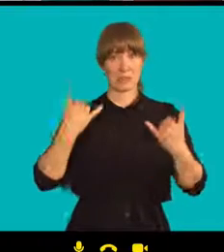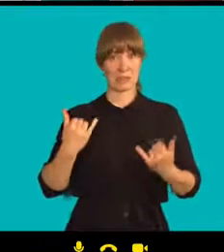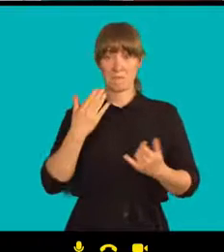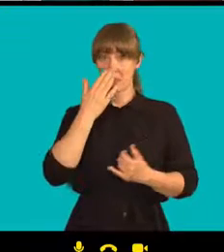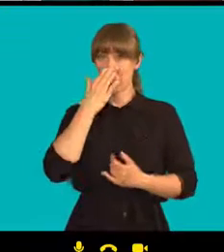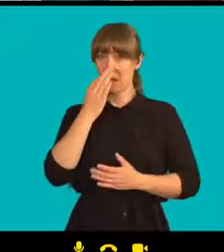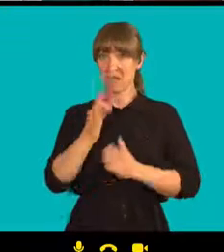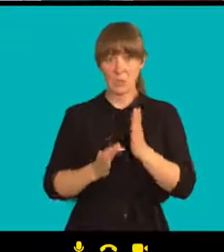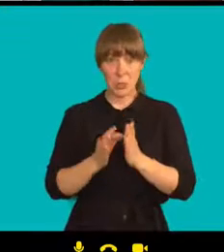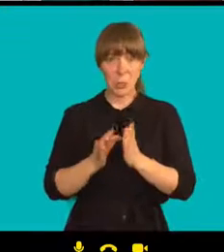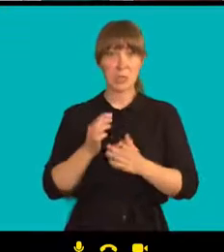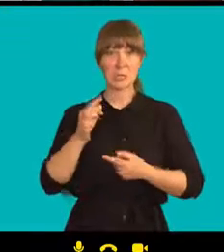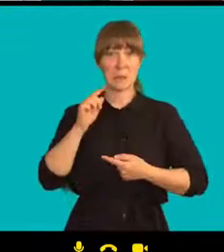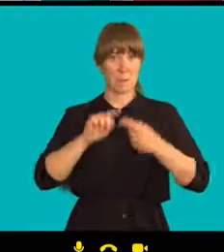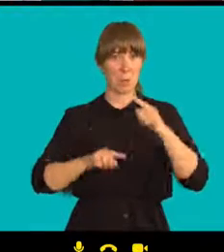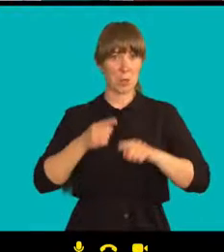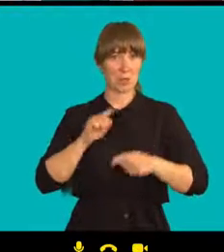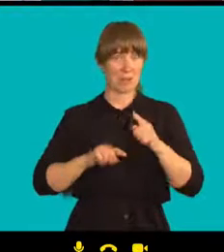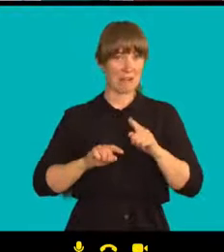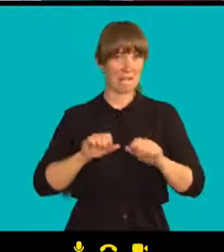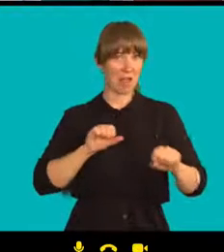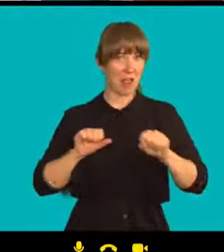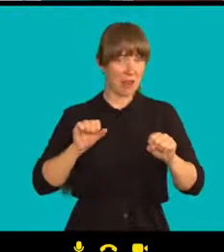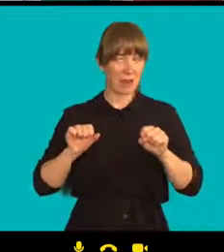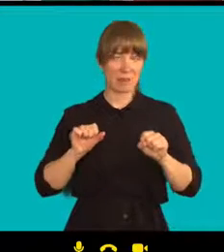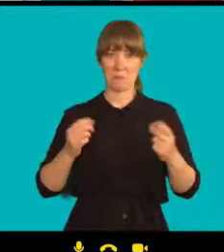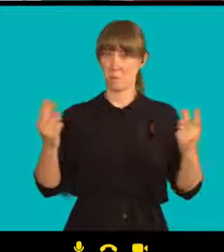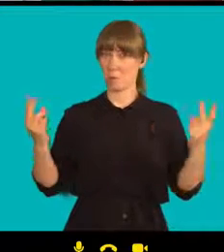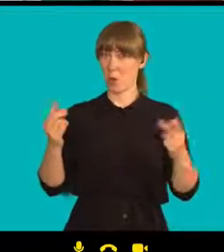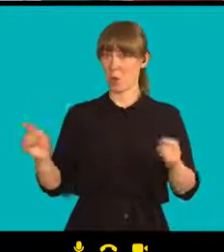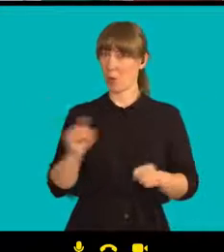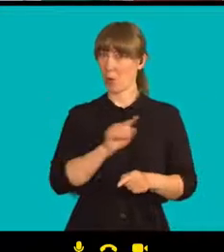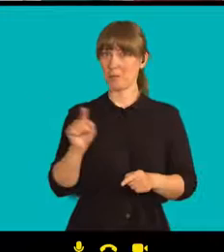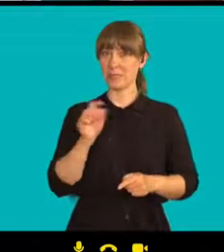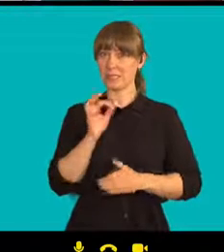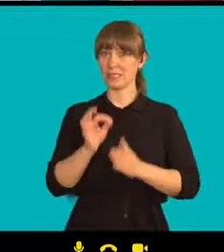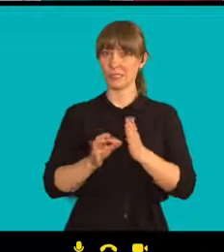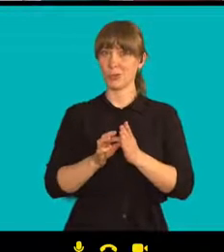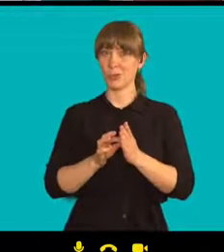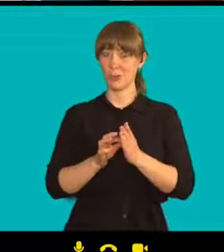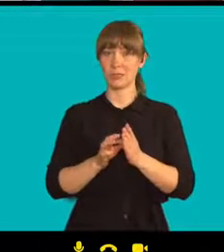mají teď docela podobnou politickou situaci.